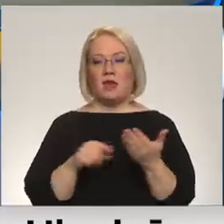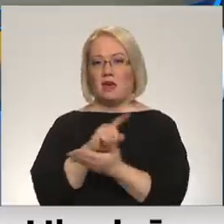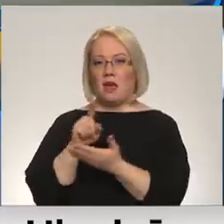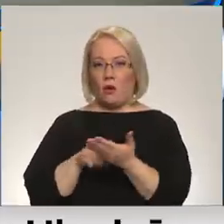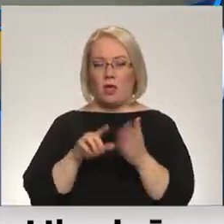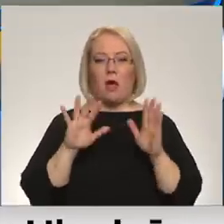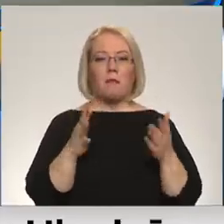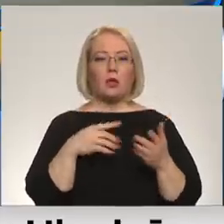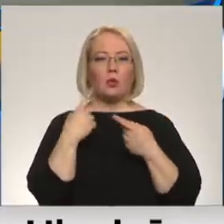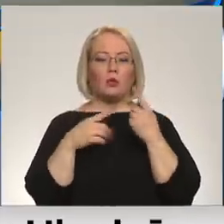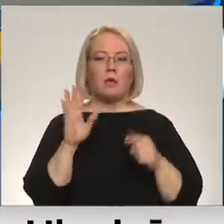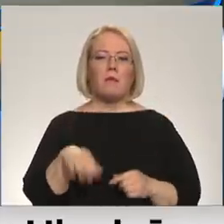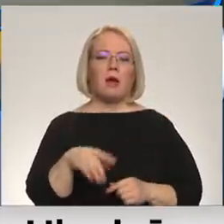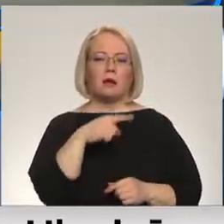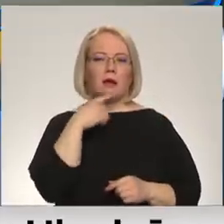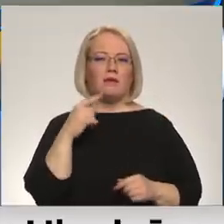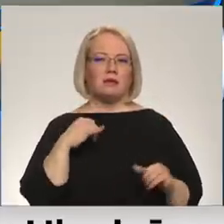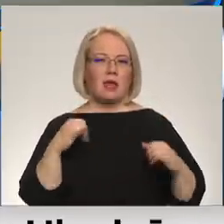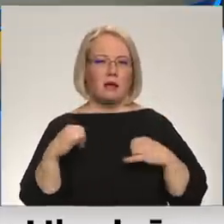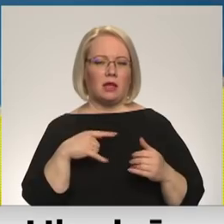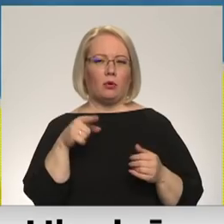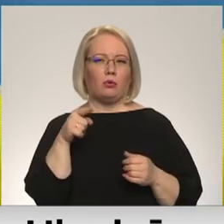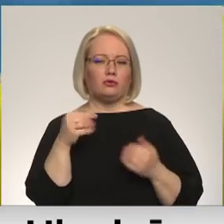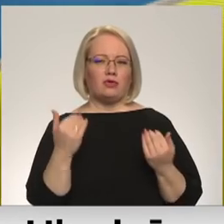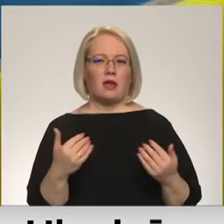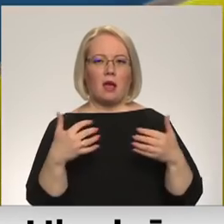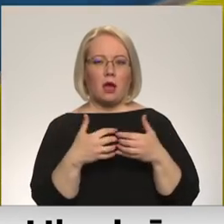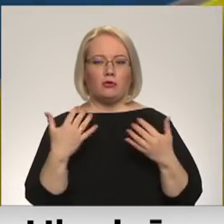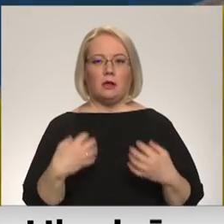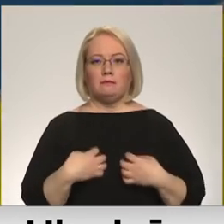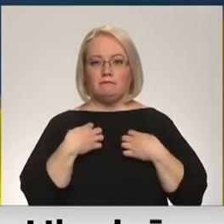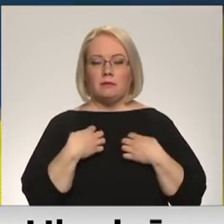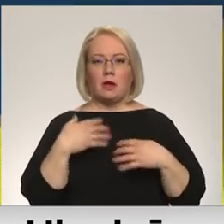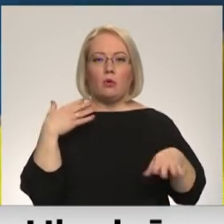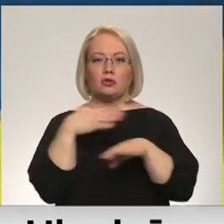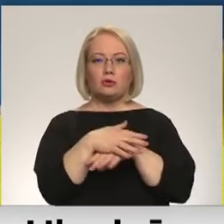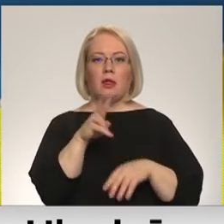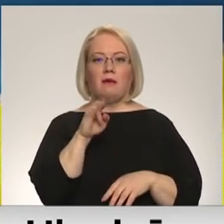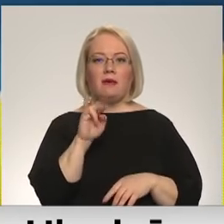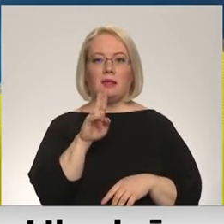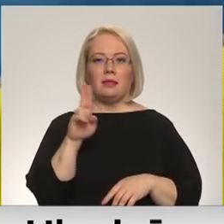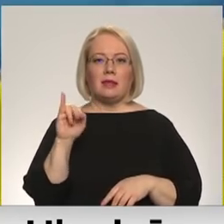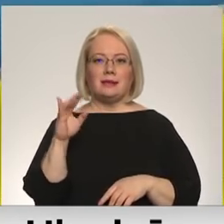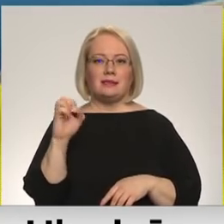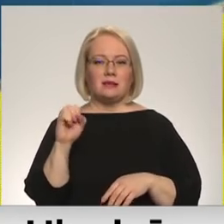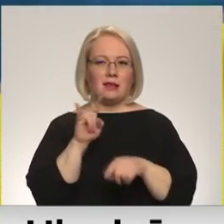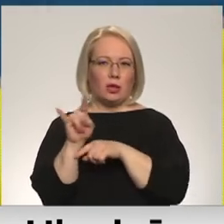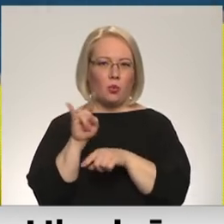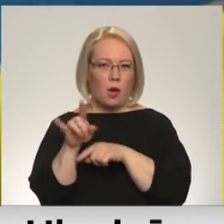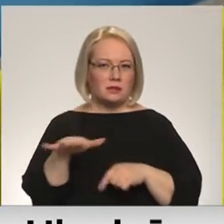Krievijas taktiku, šajā karā šodien satraucošas ziņas par uzbrukumu vinnicis lidostai.